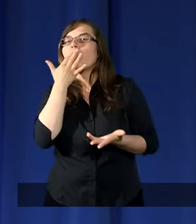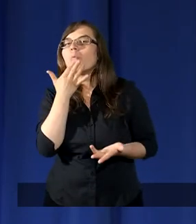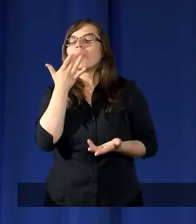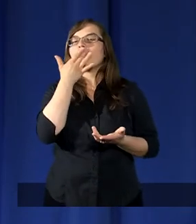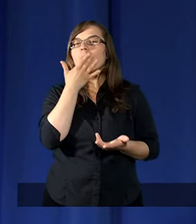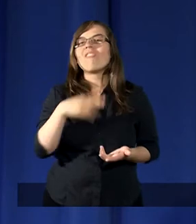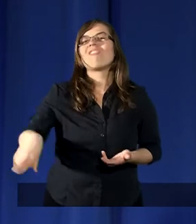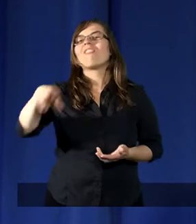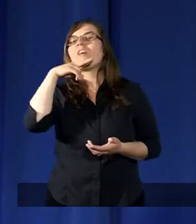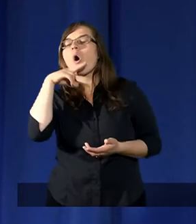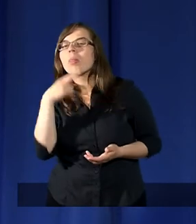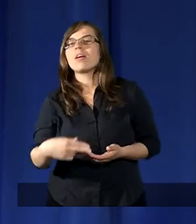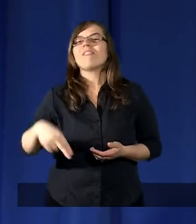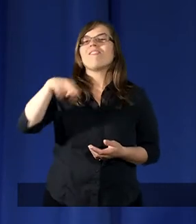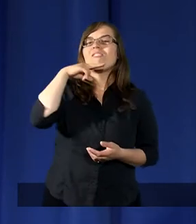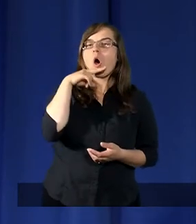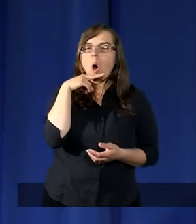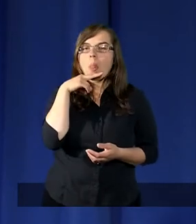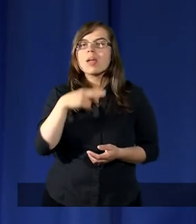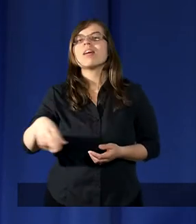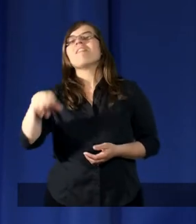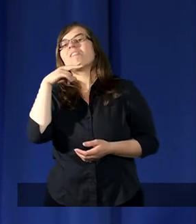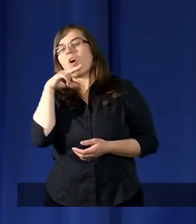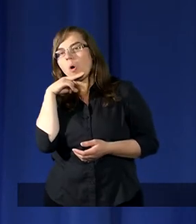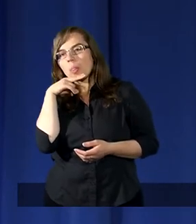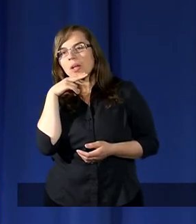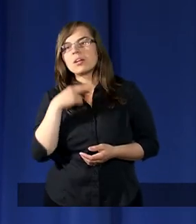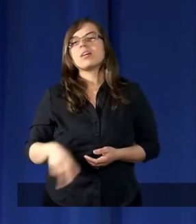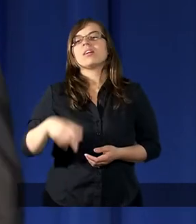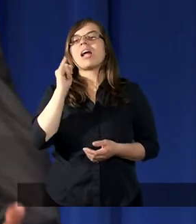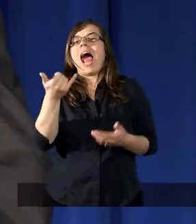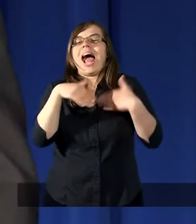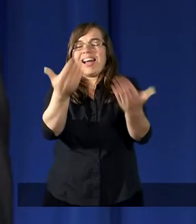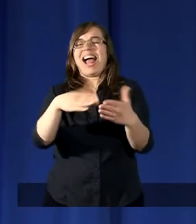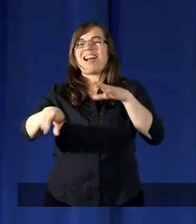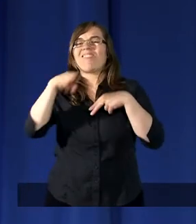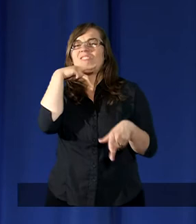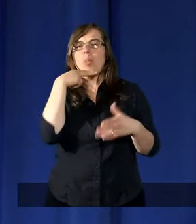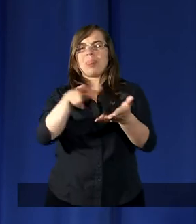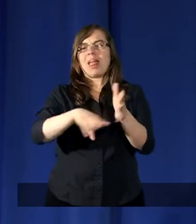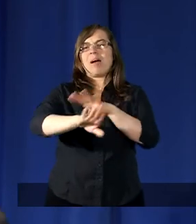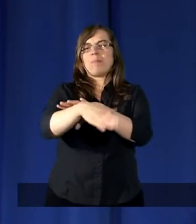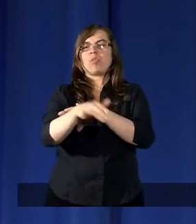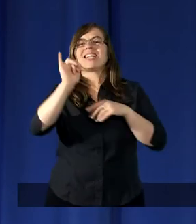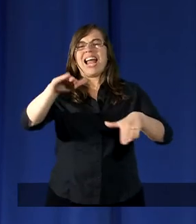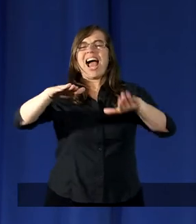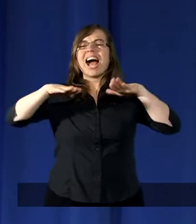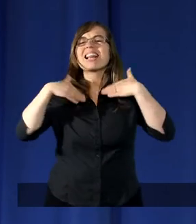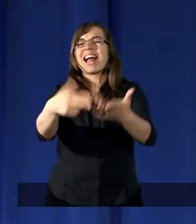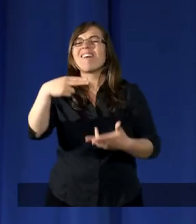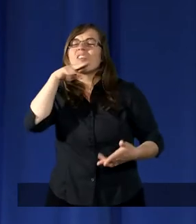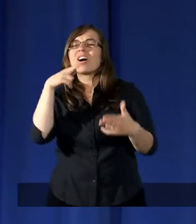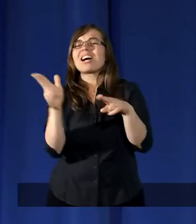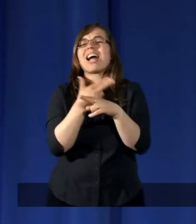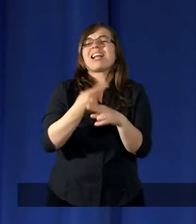wody, wody, wody. Jak tu dać wody na pustyni? Jak tu dać wody wtedy,